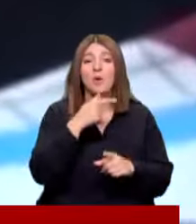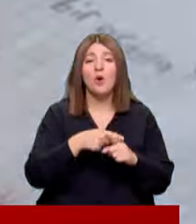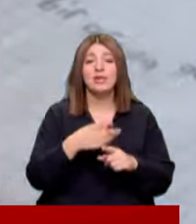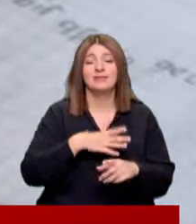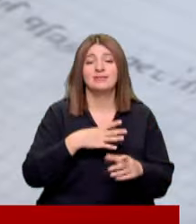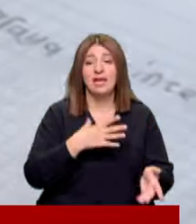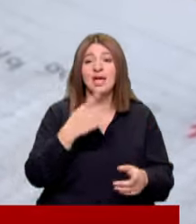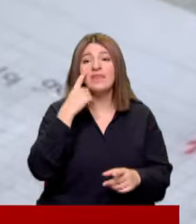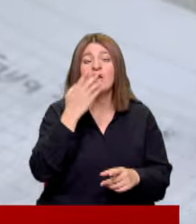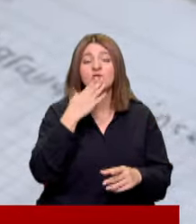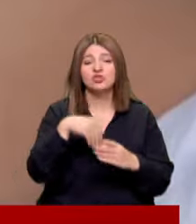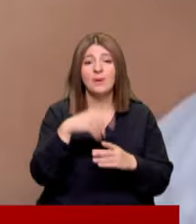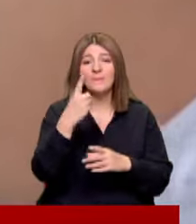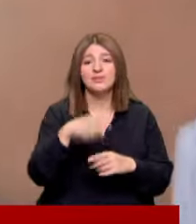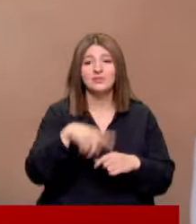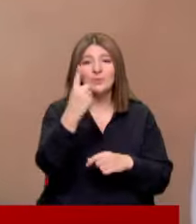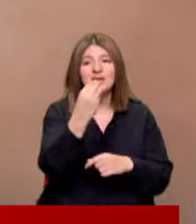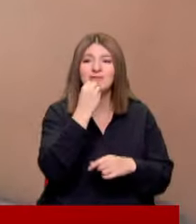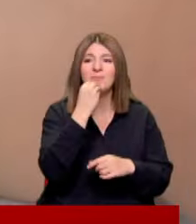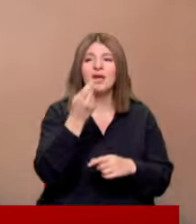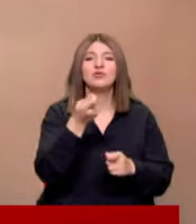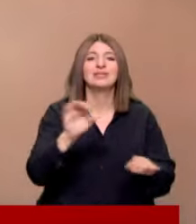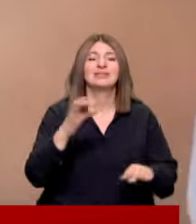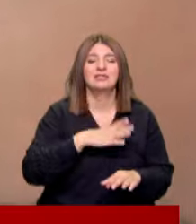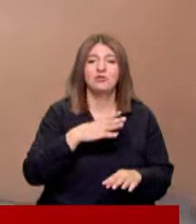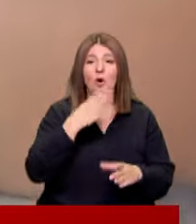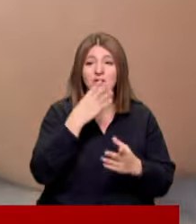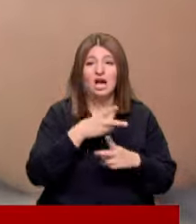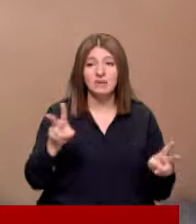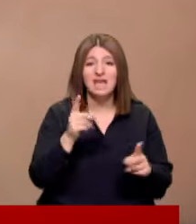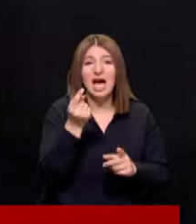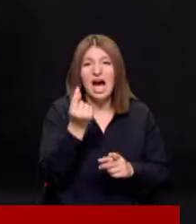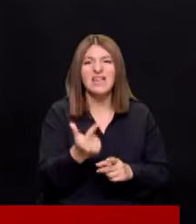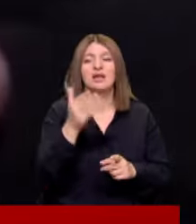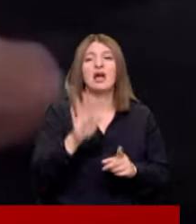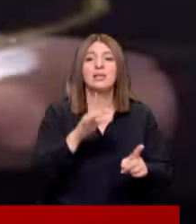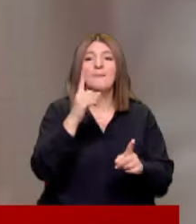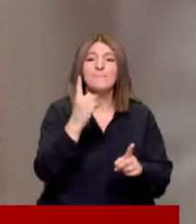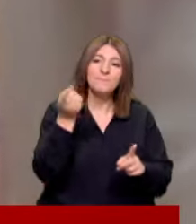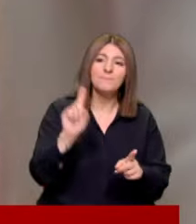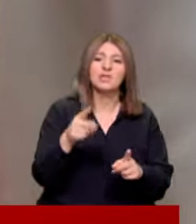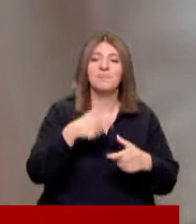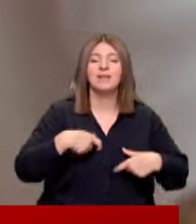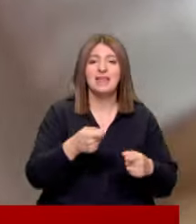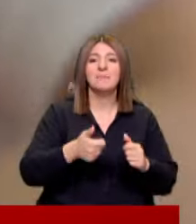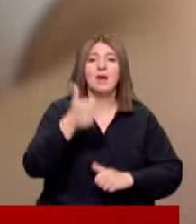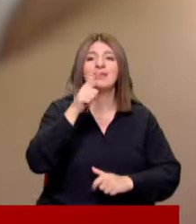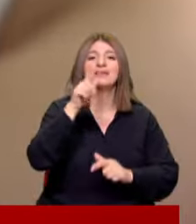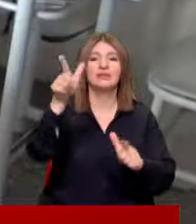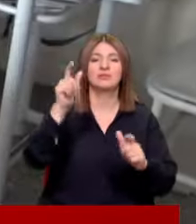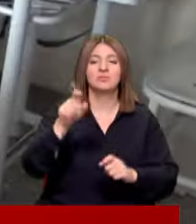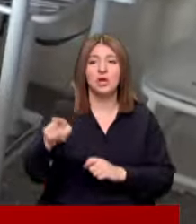ortak talebi Devlet okullarında bir öğün ücretsiz yemek istiyorlar Okulların açılmasına kısa bir süre kala bir kez daha Milliyetin Bakanlığı'na